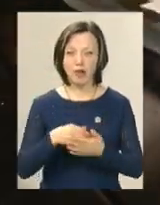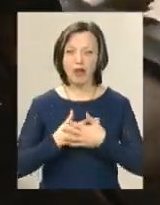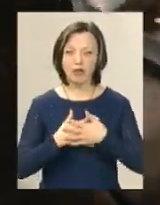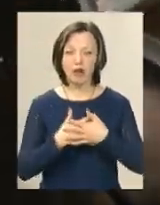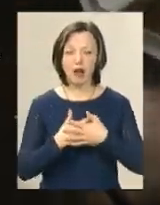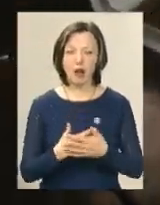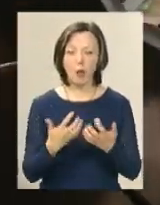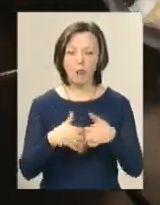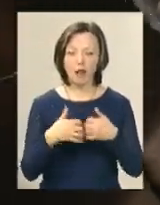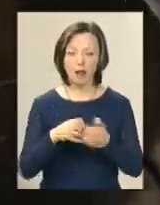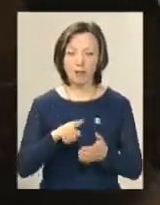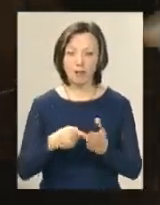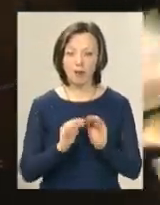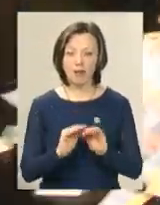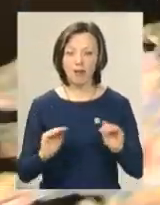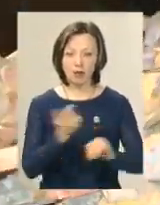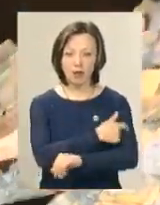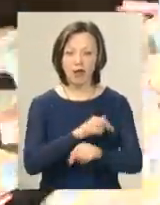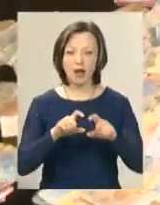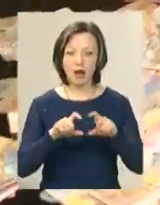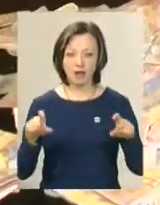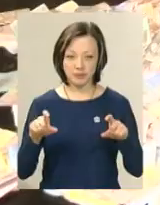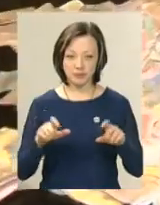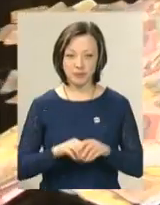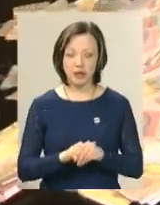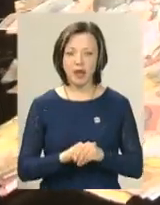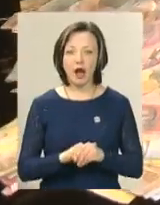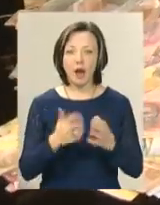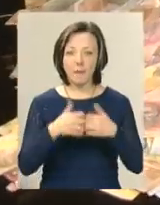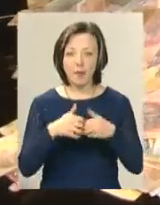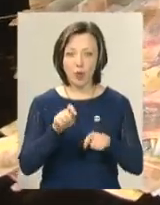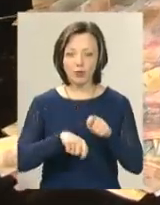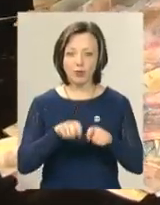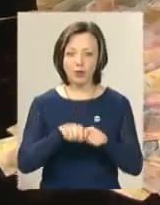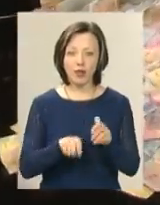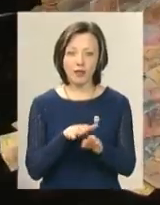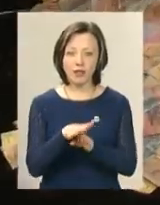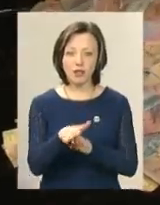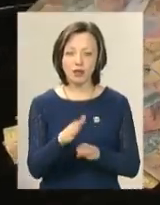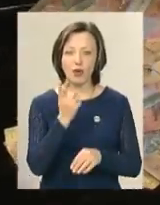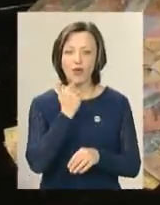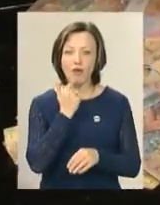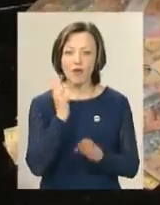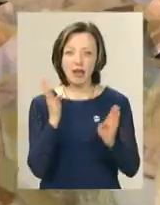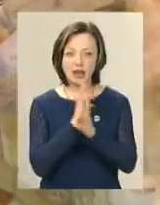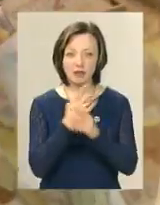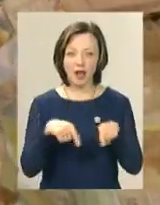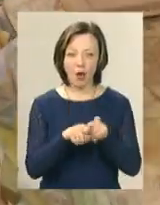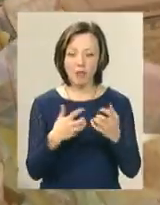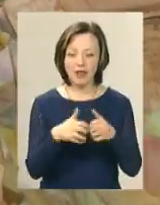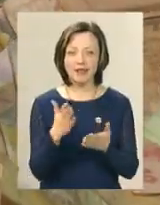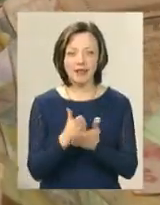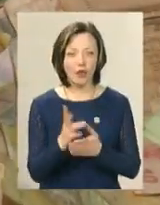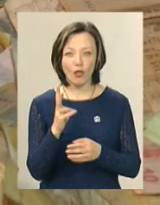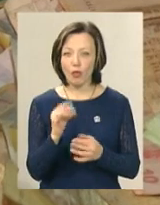обладнання для міської дитячої лікарні. А саме пульсоксиметрів. Приладів, що контролюють насичення крові киснем. Таке обладнання у лікарні є,